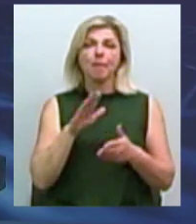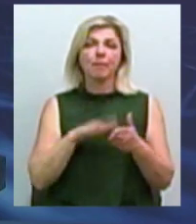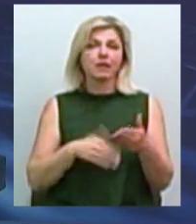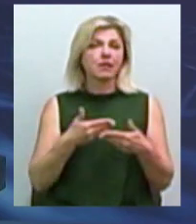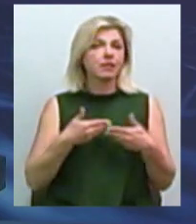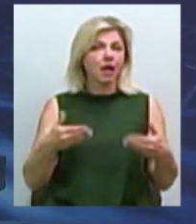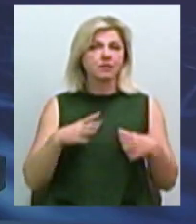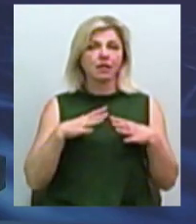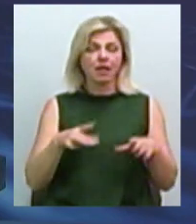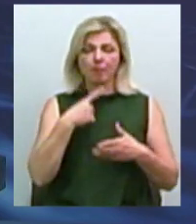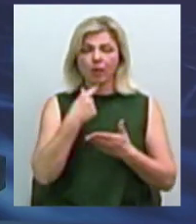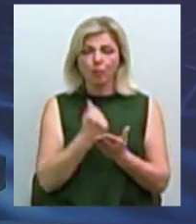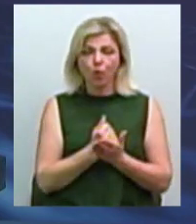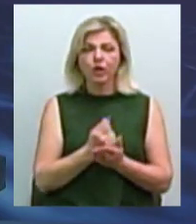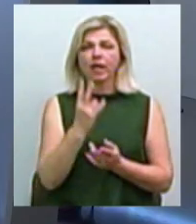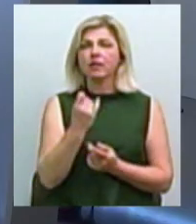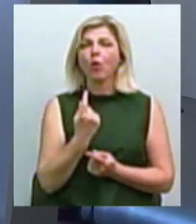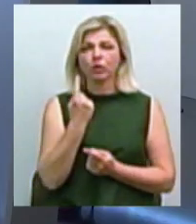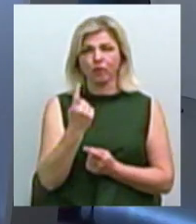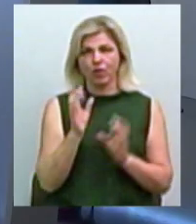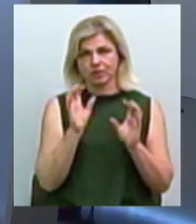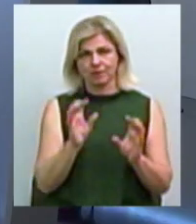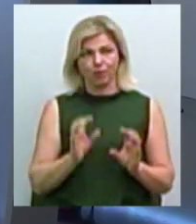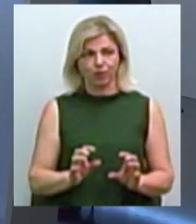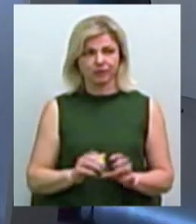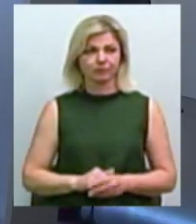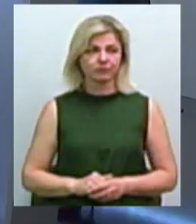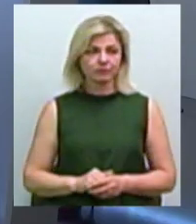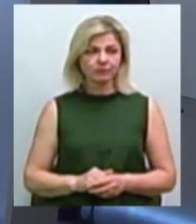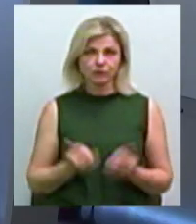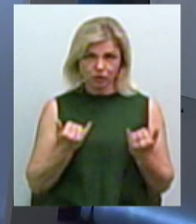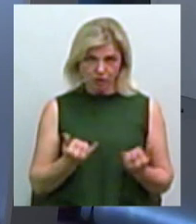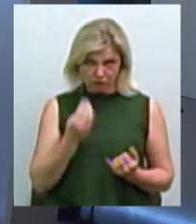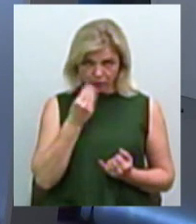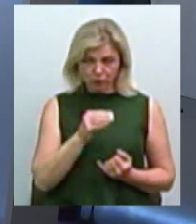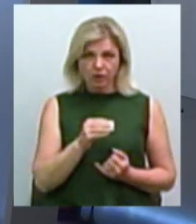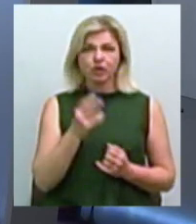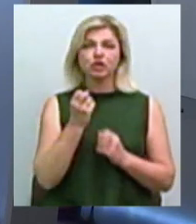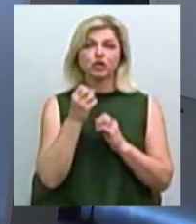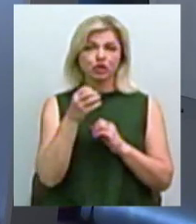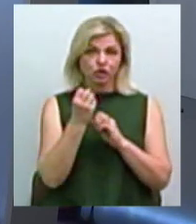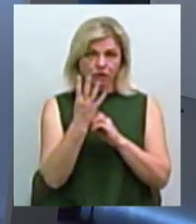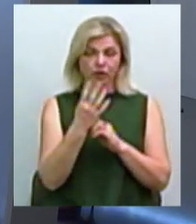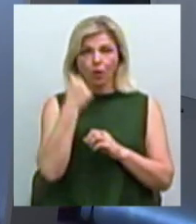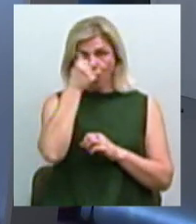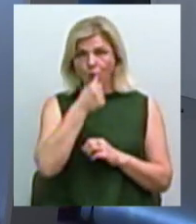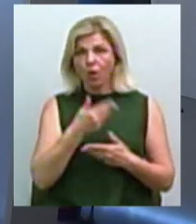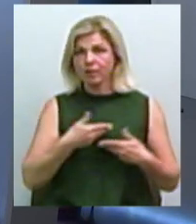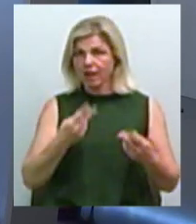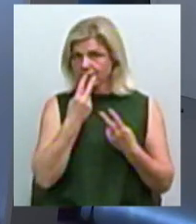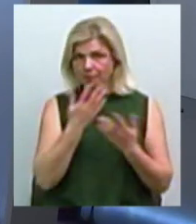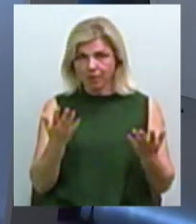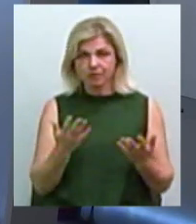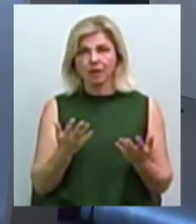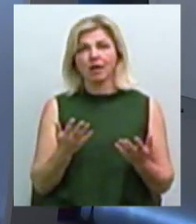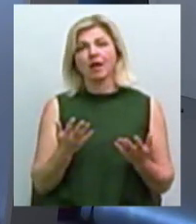було погодження жодного закону. 20 секунд зараз краще, ніж в 2011-му. 2014 року зовсім не бачили. Як